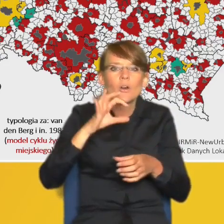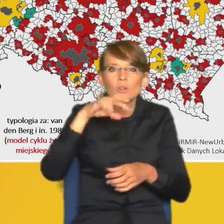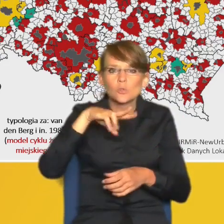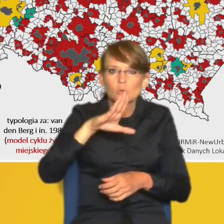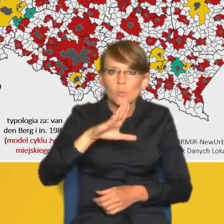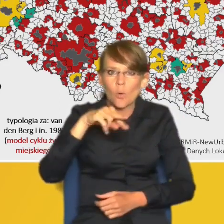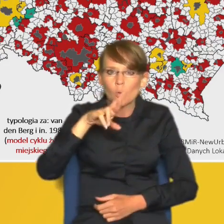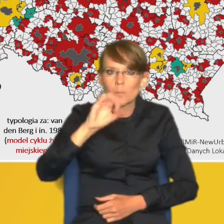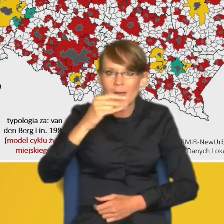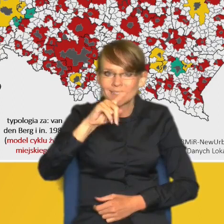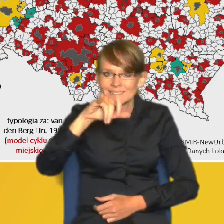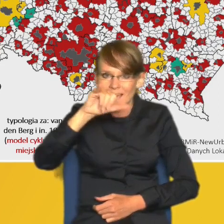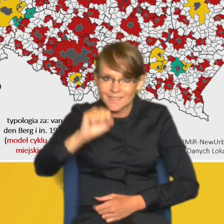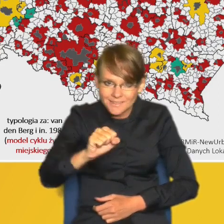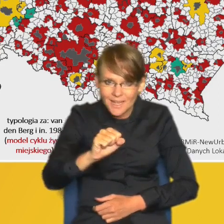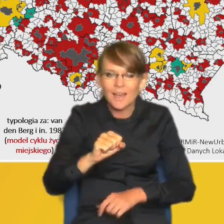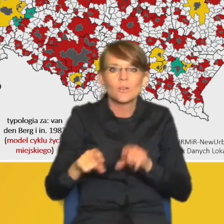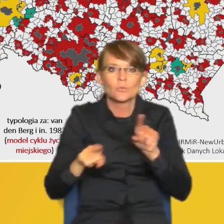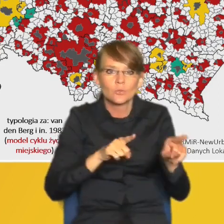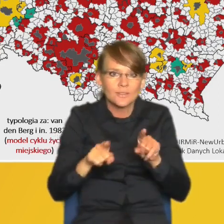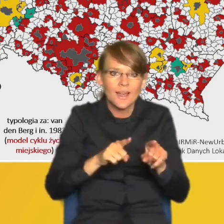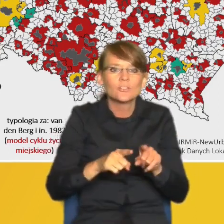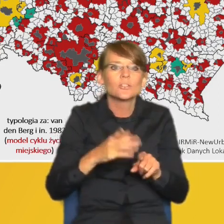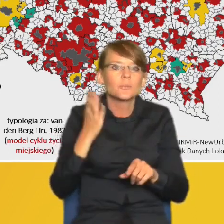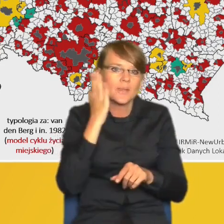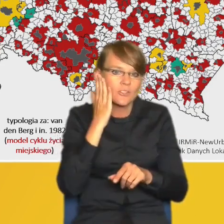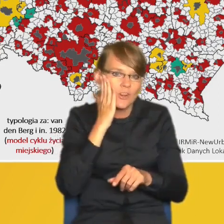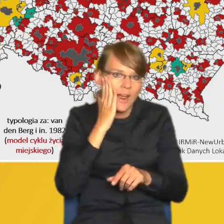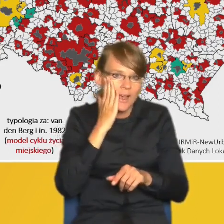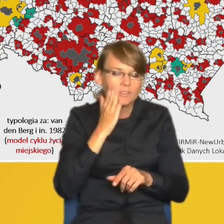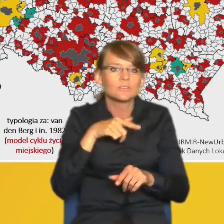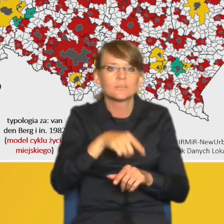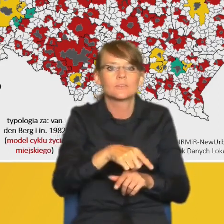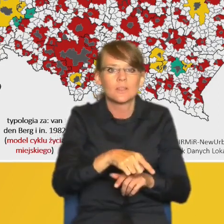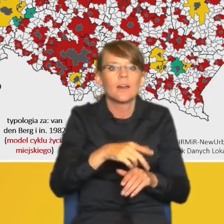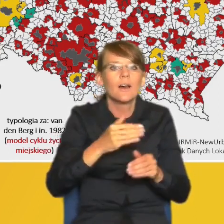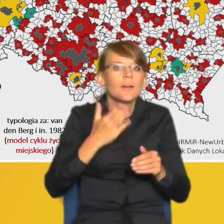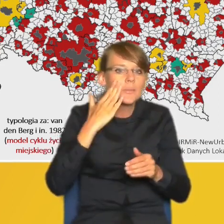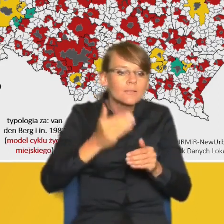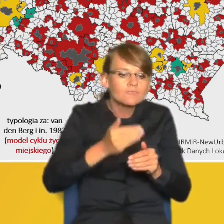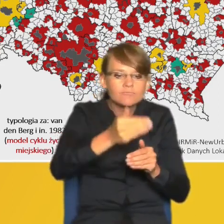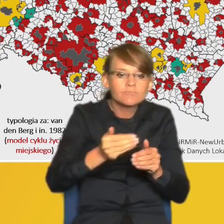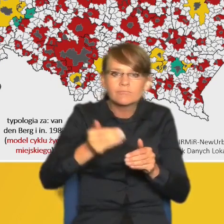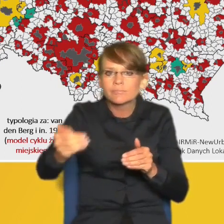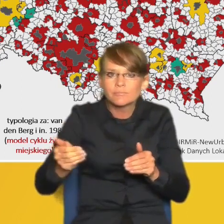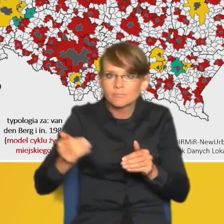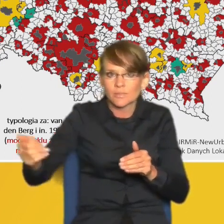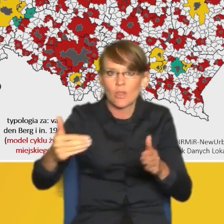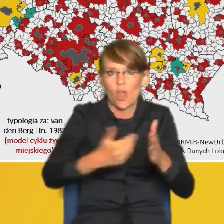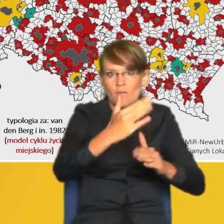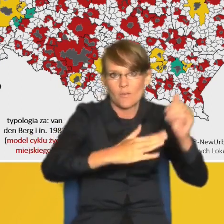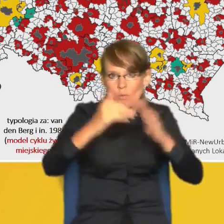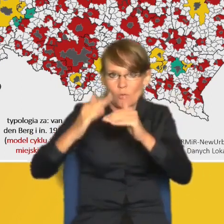większej dynamiki przyrostu mieszkańców, nowych budynków w otoczeniu miast niż w samych miastach.